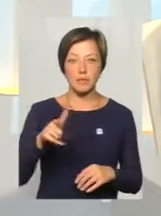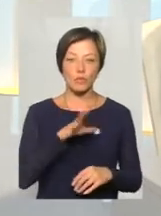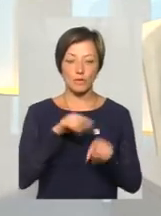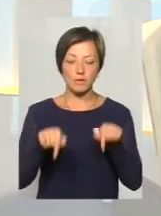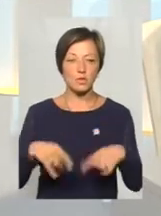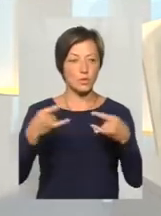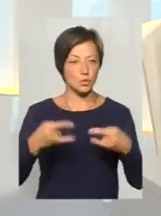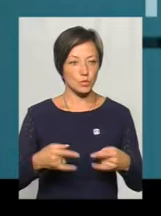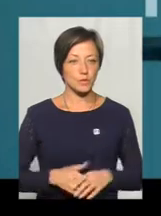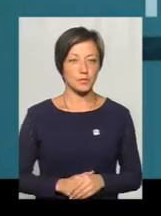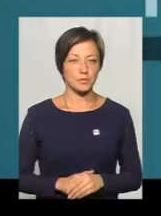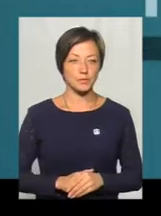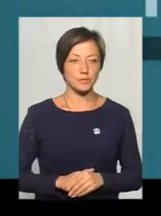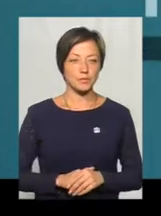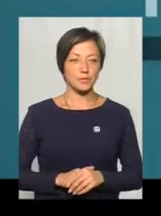у цій студії. Прошу.